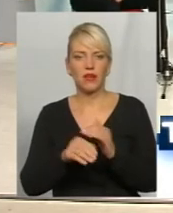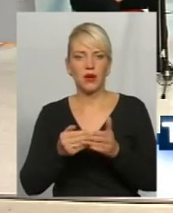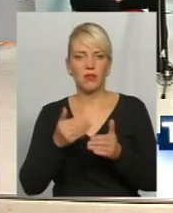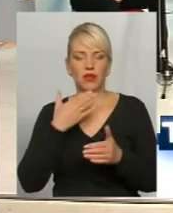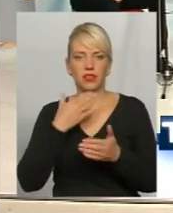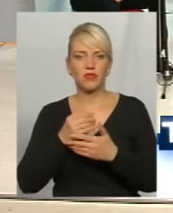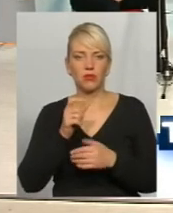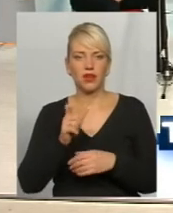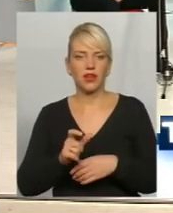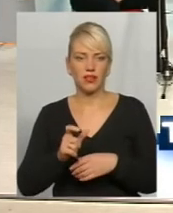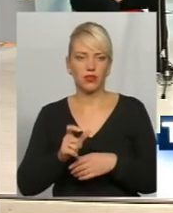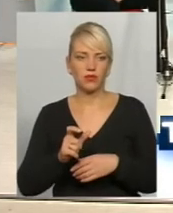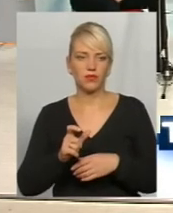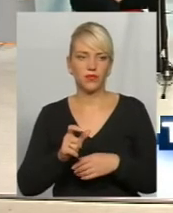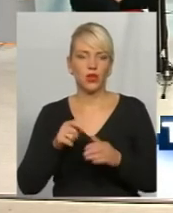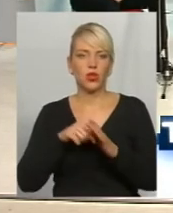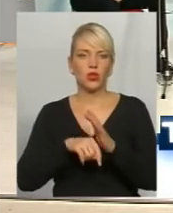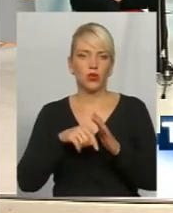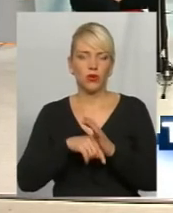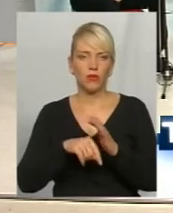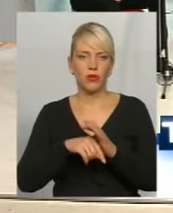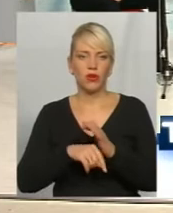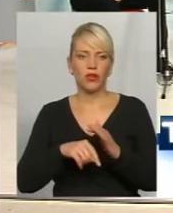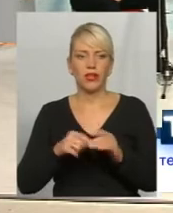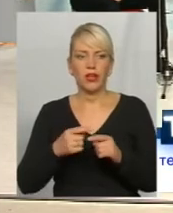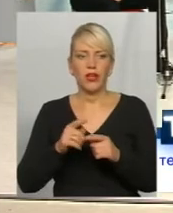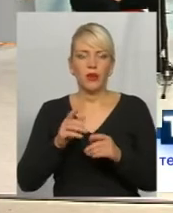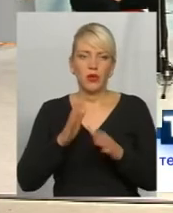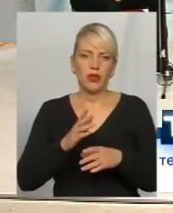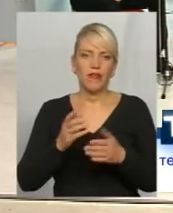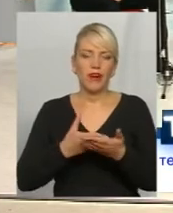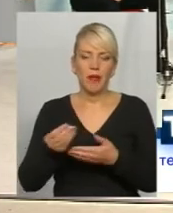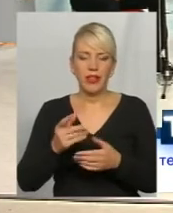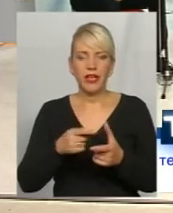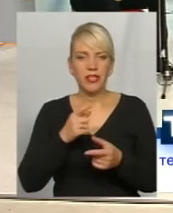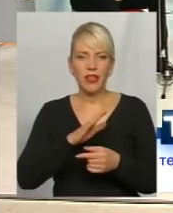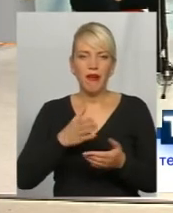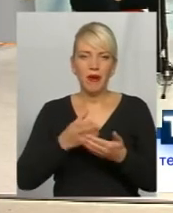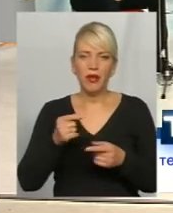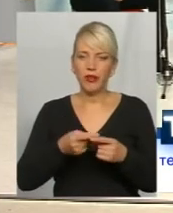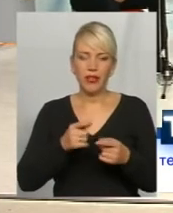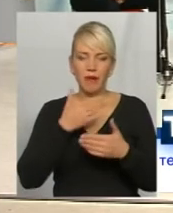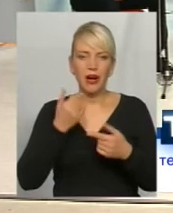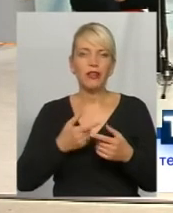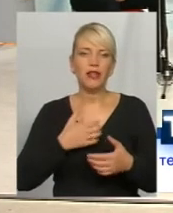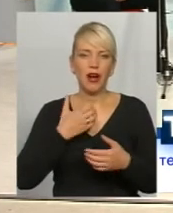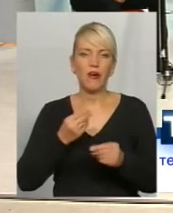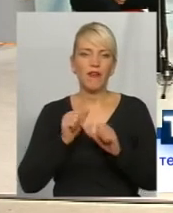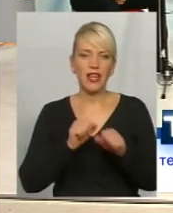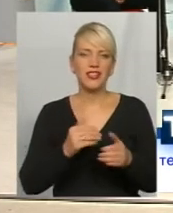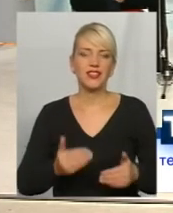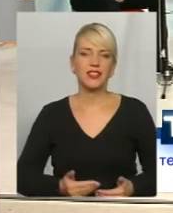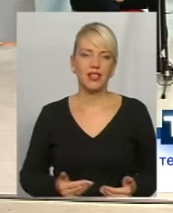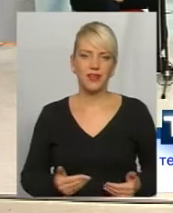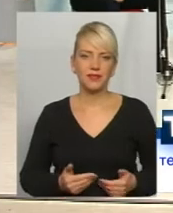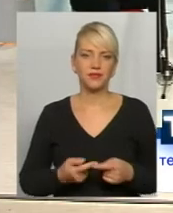клієнтами. Тобто, питання виплати чи не виплати тут взагалі не йдеться. Страхової компанії, страхування життя, ми говоримо про страхування життя,